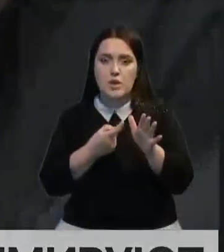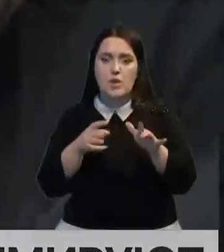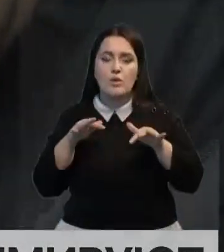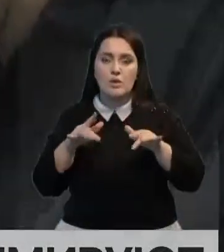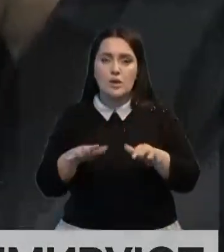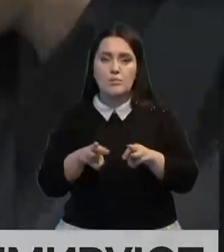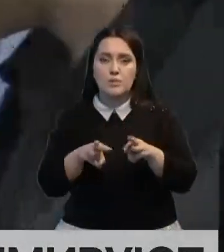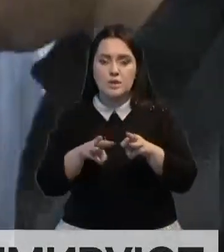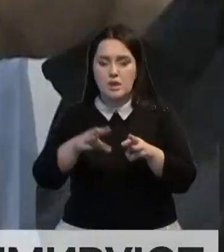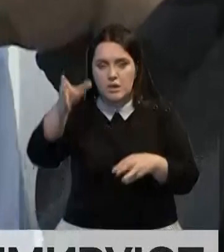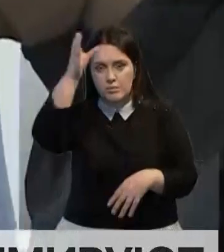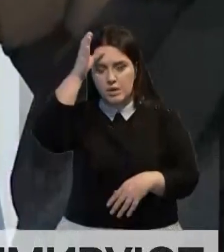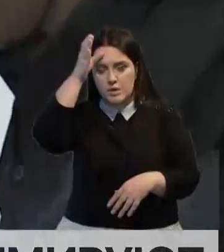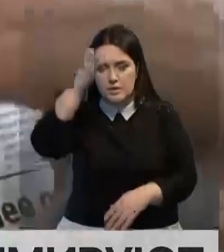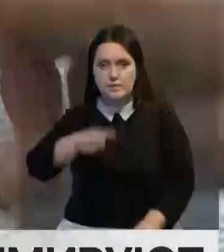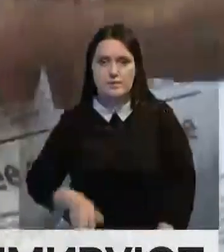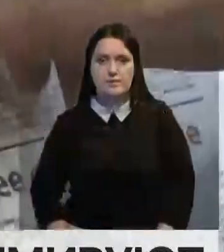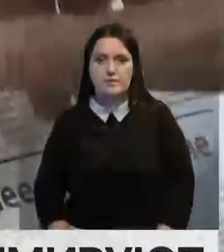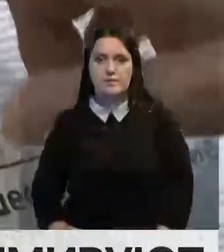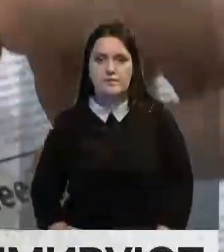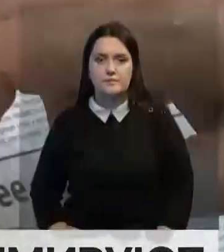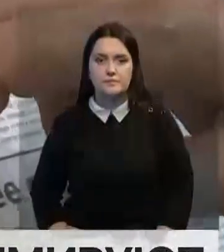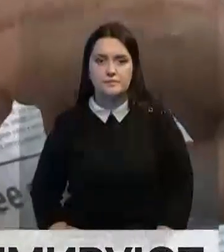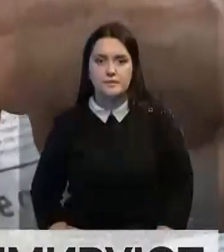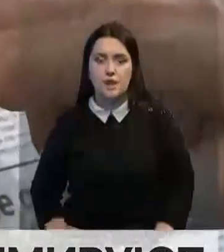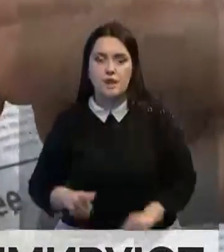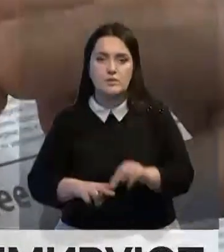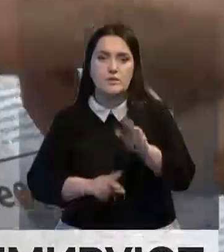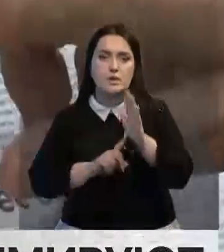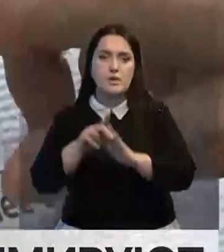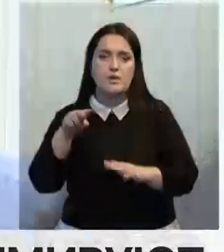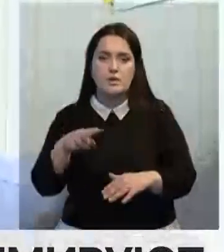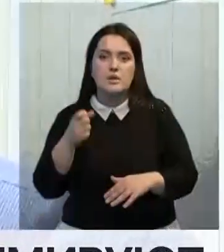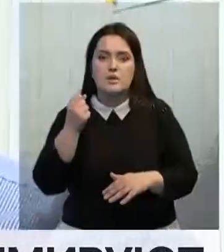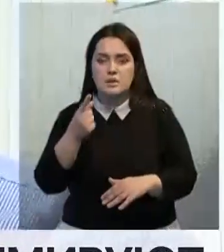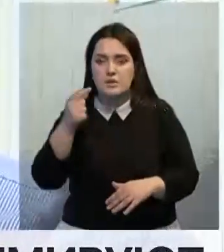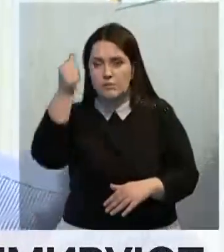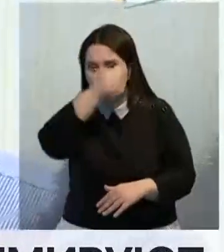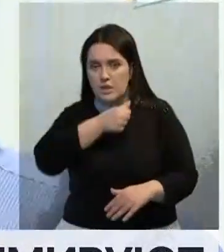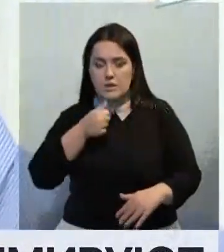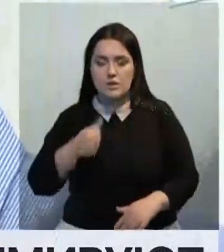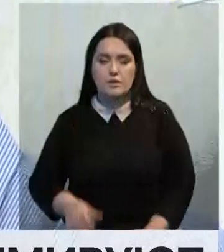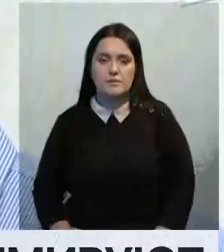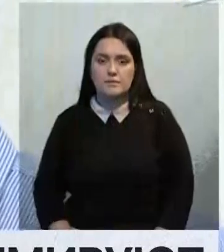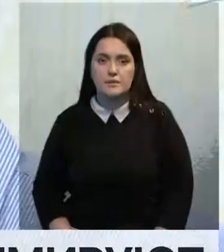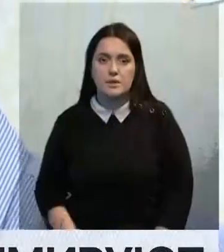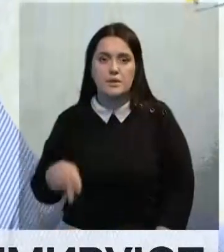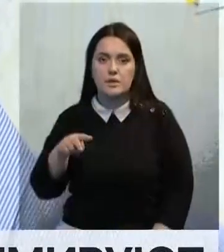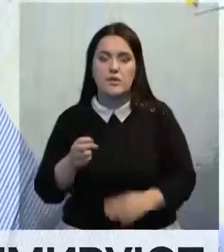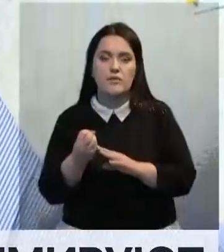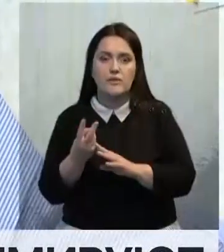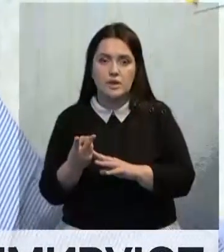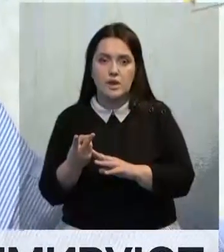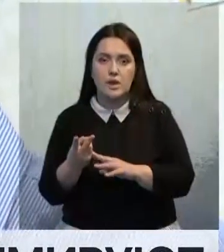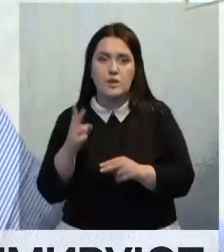момент Министерство образования и науки. Стройка началась в 2011 году. В 2012 вроде как